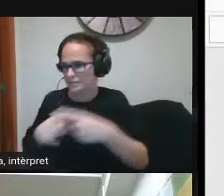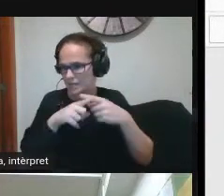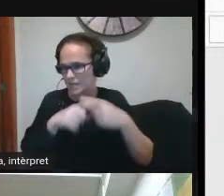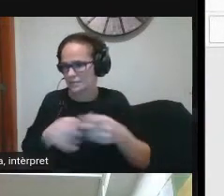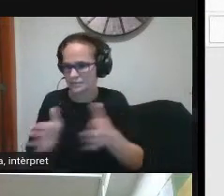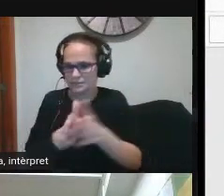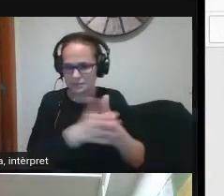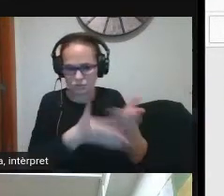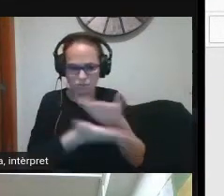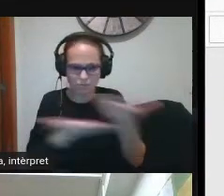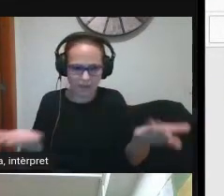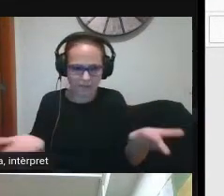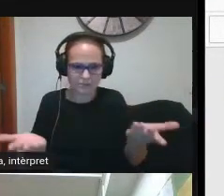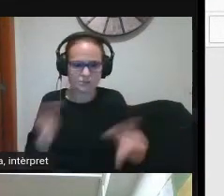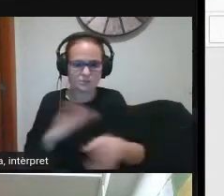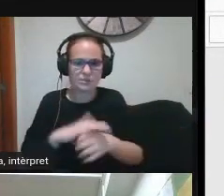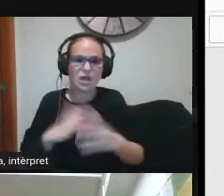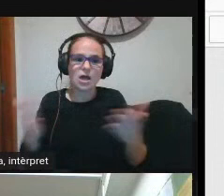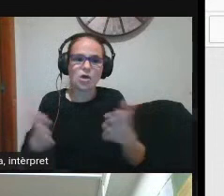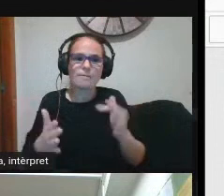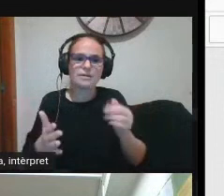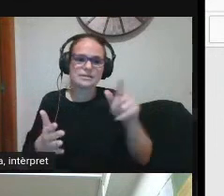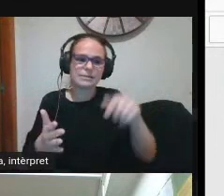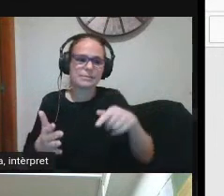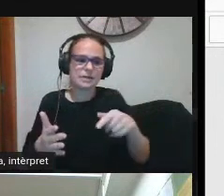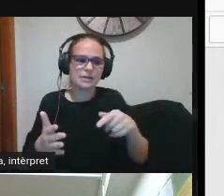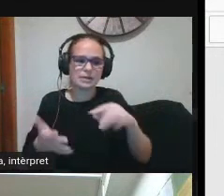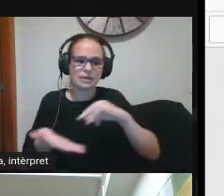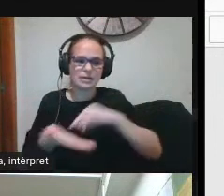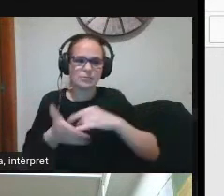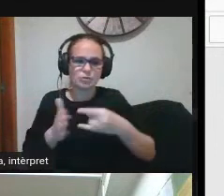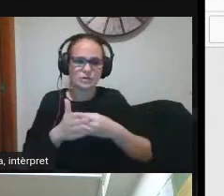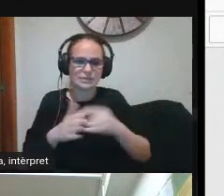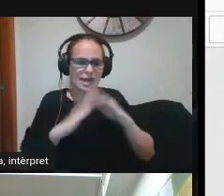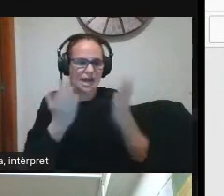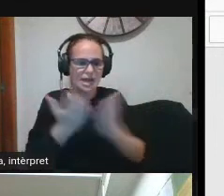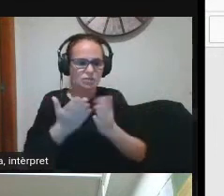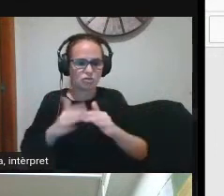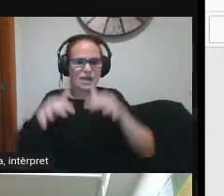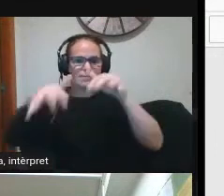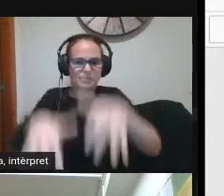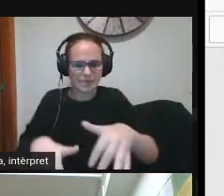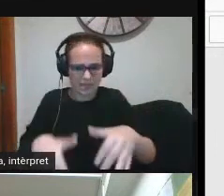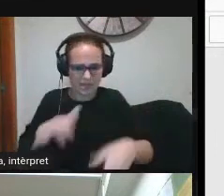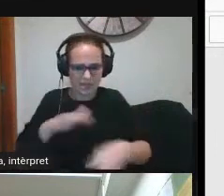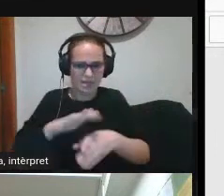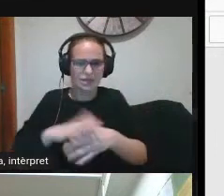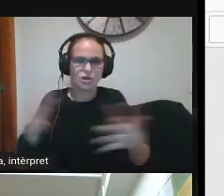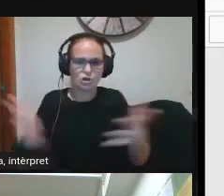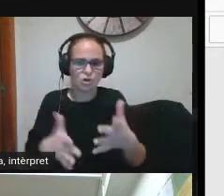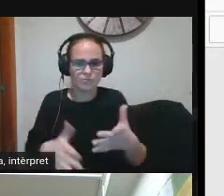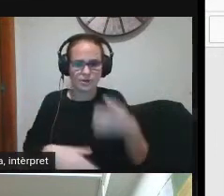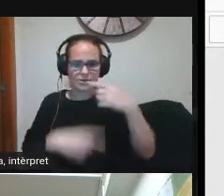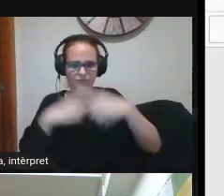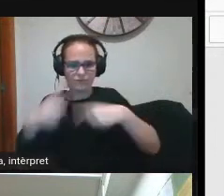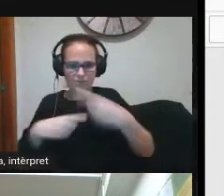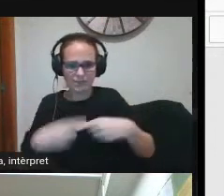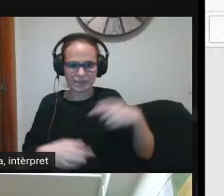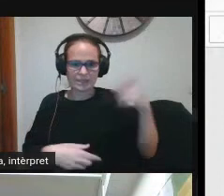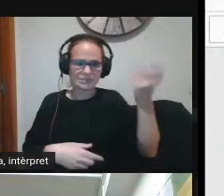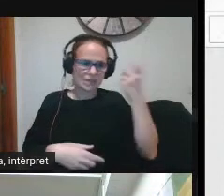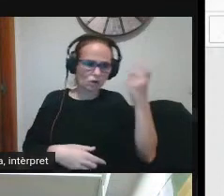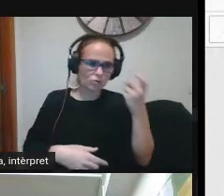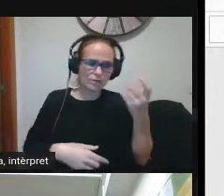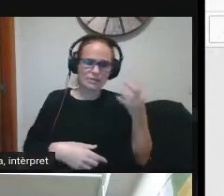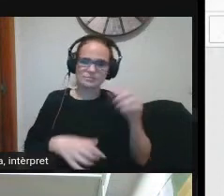també com podem implicar tothom al projecte de l'escola continuar implicant tant a famílies els alumnes i a tots els docents